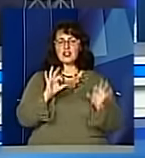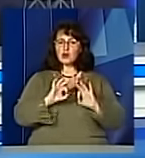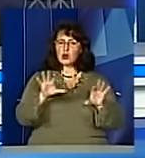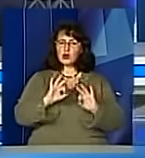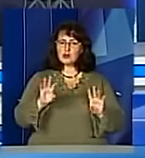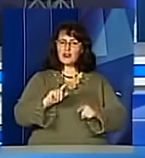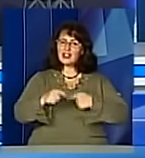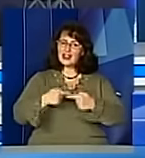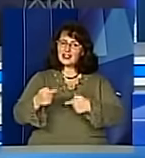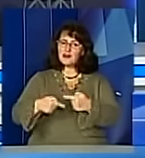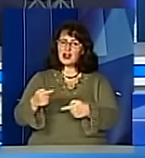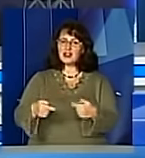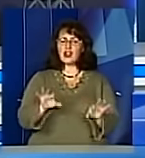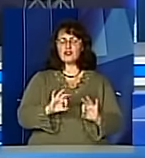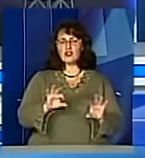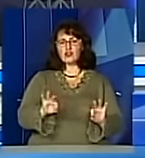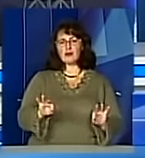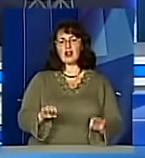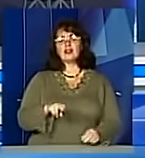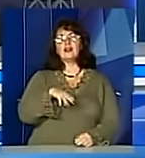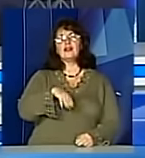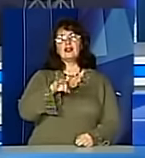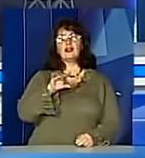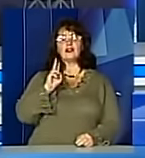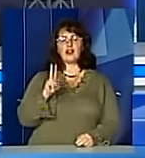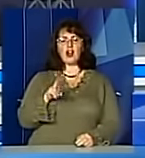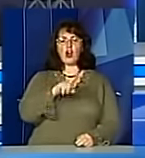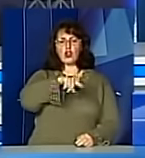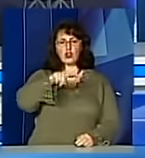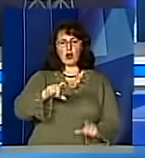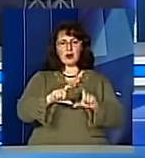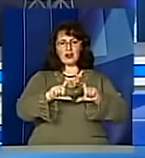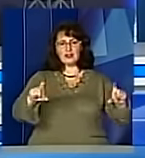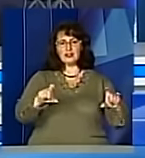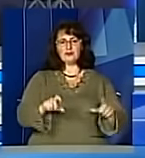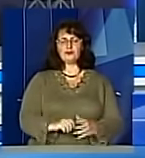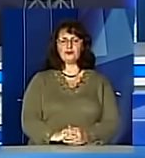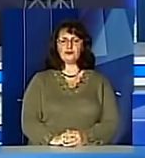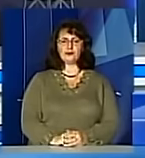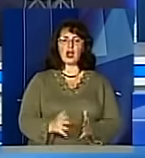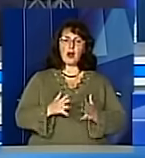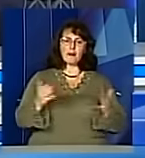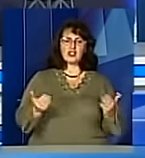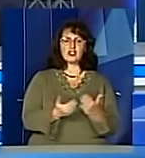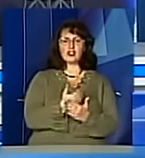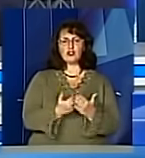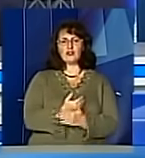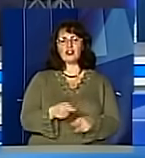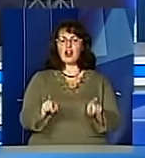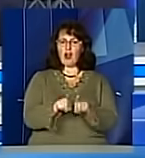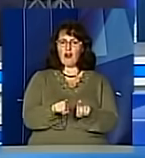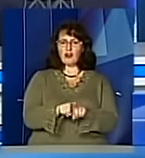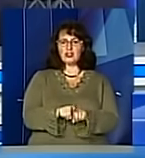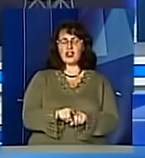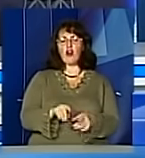їх. Номер гарячої лінії служби інформації ТРК Львів 261-6901. Більше новин, як завжди, на